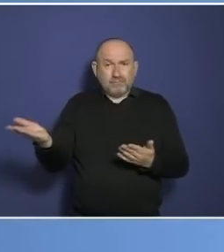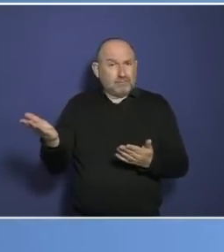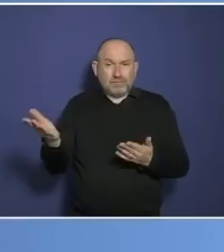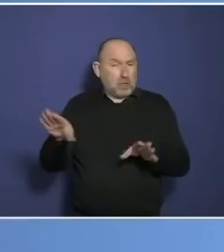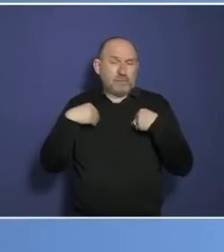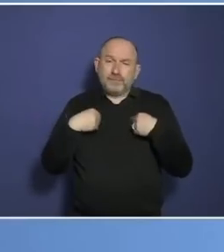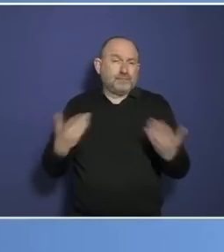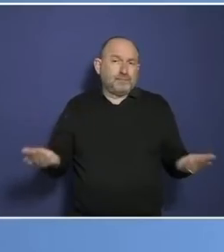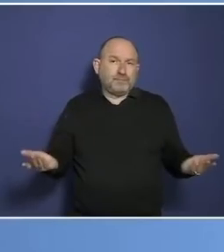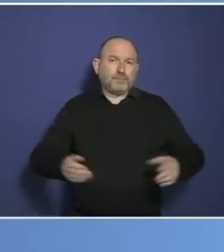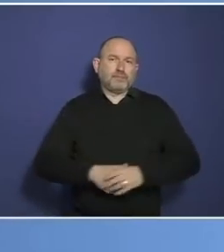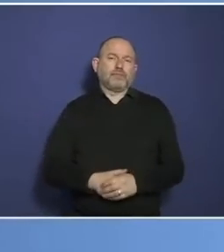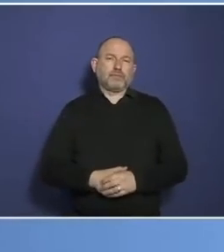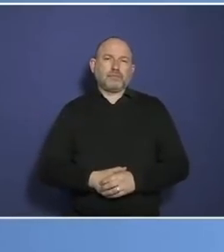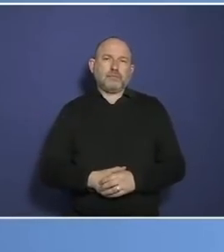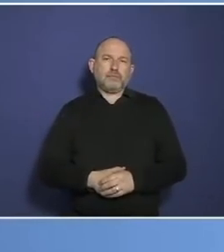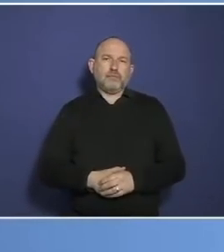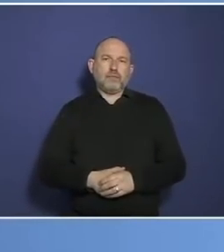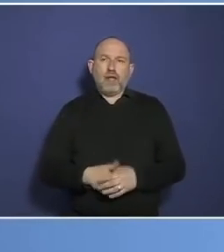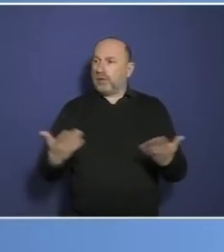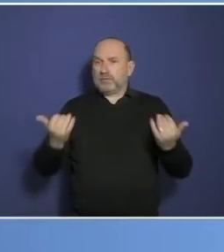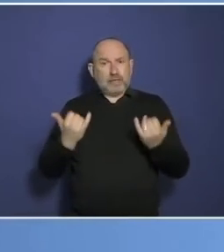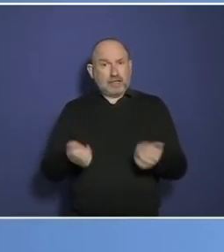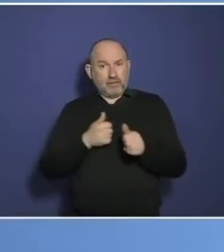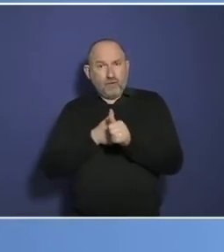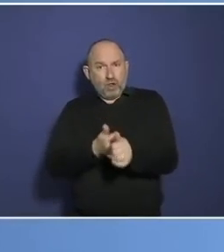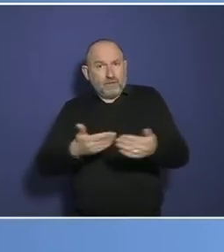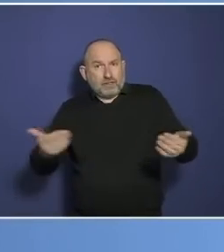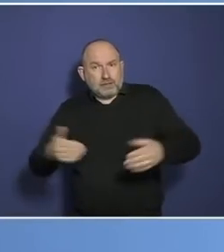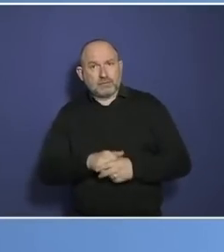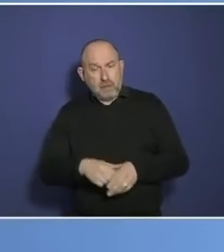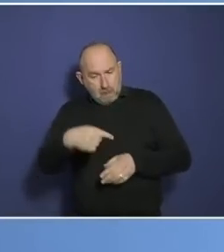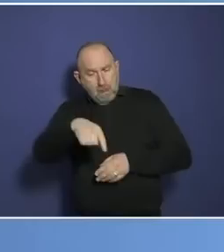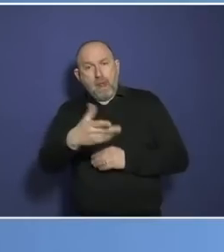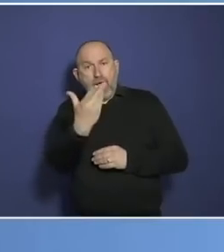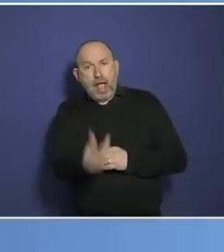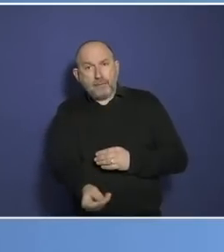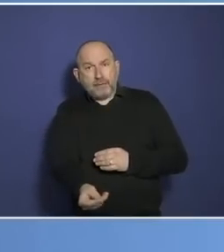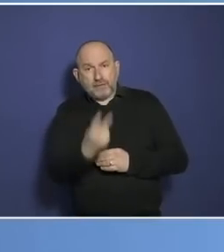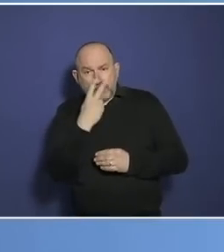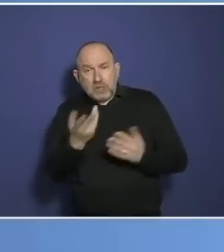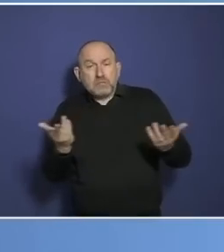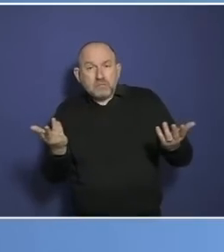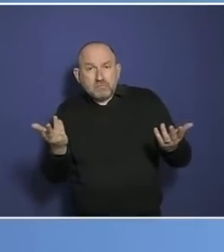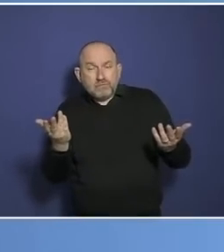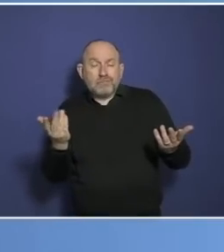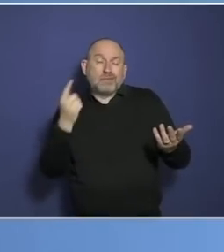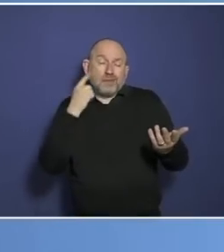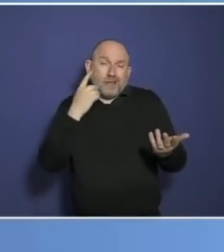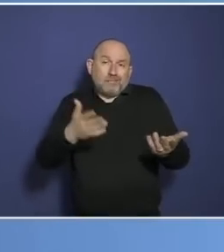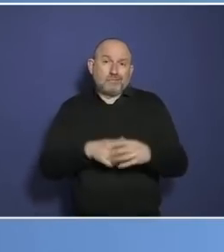18 die Rede ist und es nur eine Ausnahme gegeben hätte für diejenigen, die sich beraten haben lassen, was man jederzeit ändern könnte. Also eine